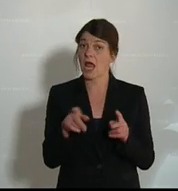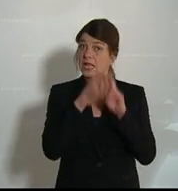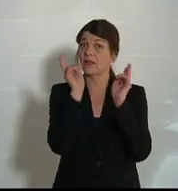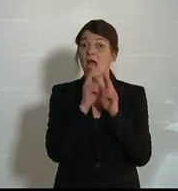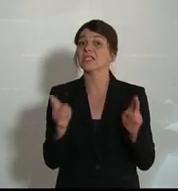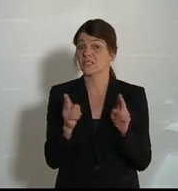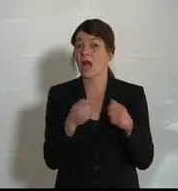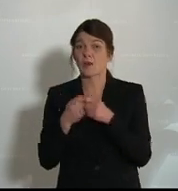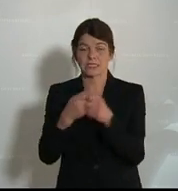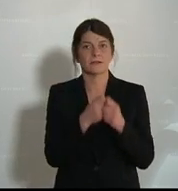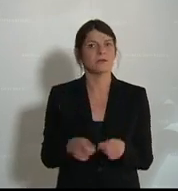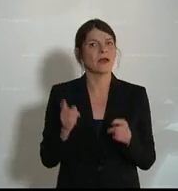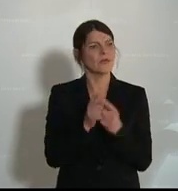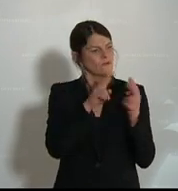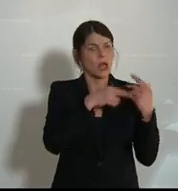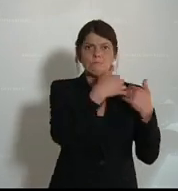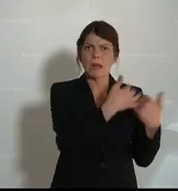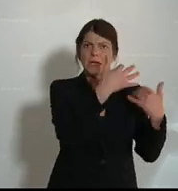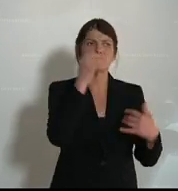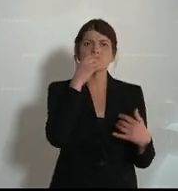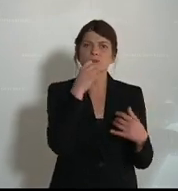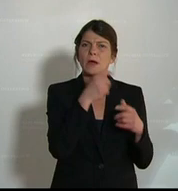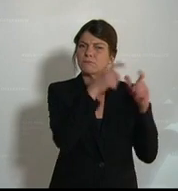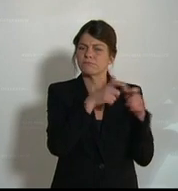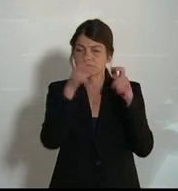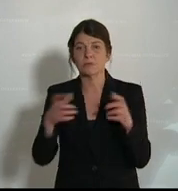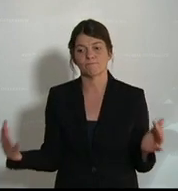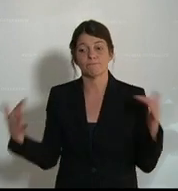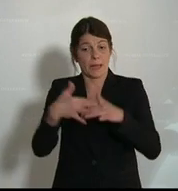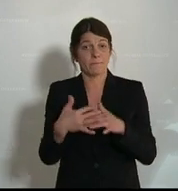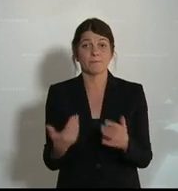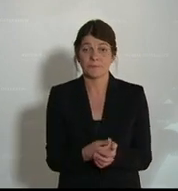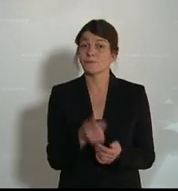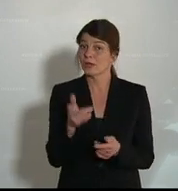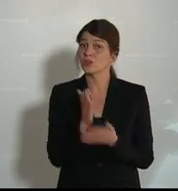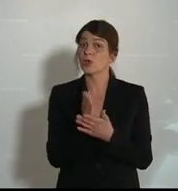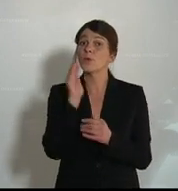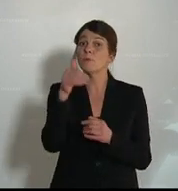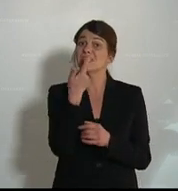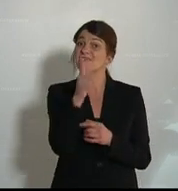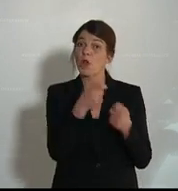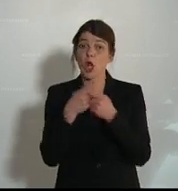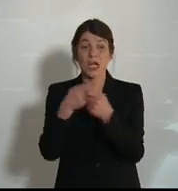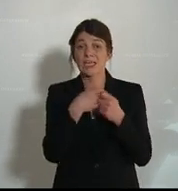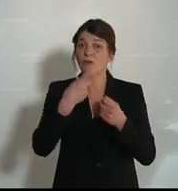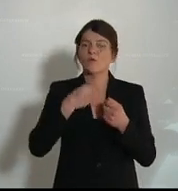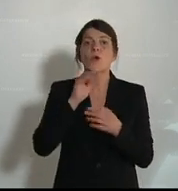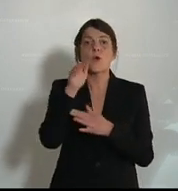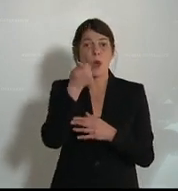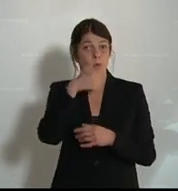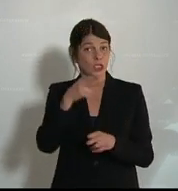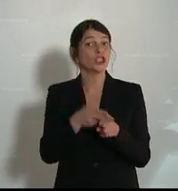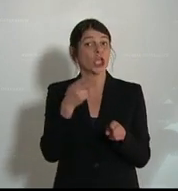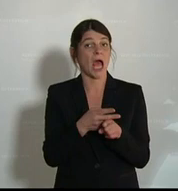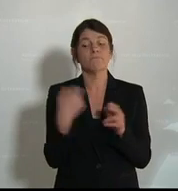parlamentarischer Ombudseinrichtungen, in der sich mittlerweile über 200 Organisationen aus über 100